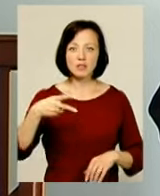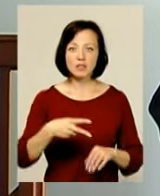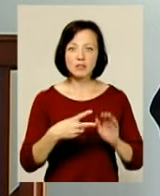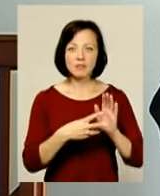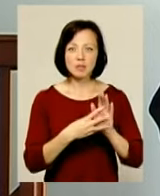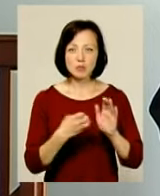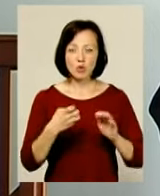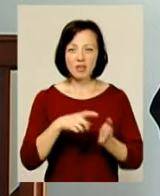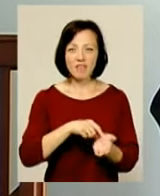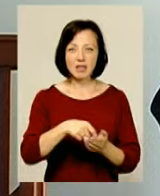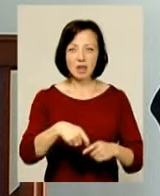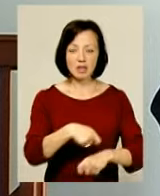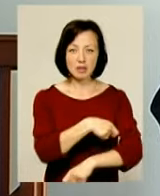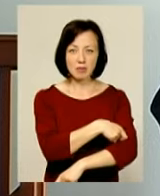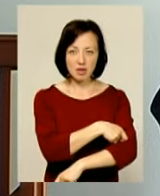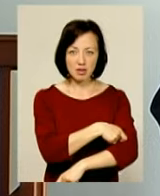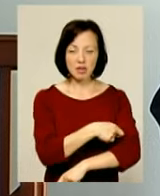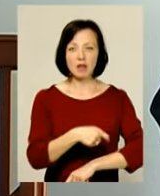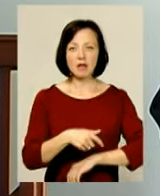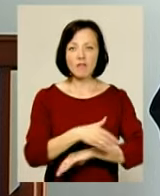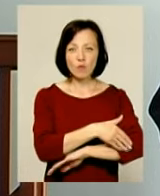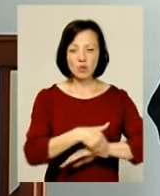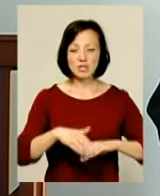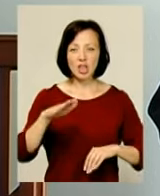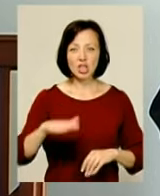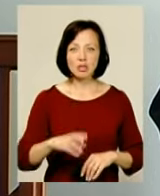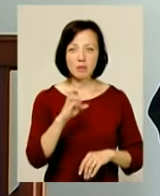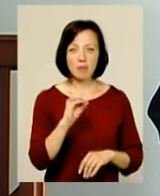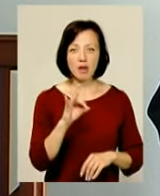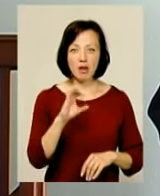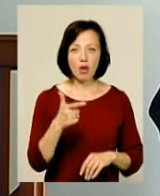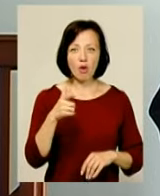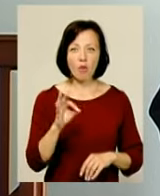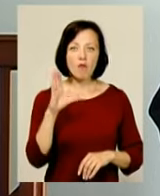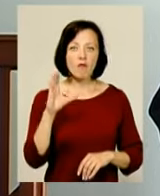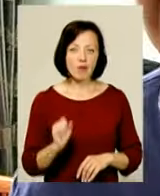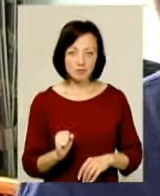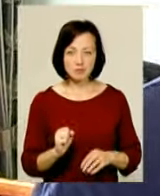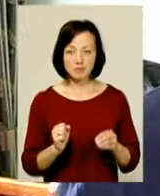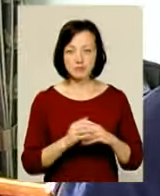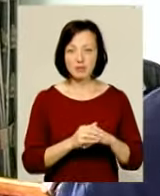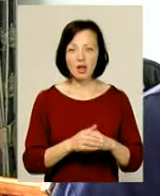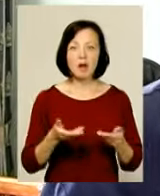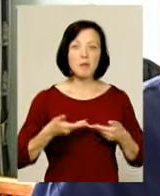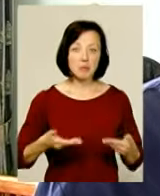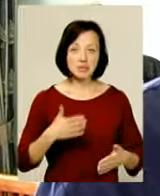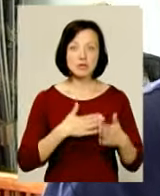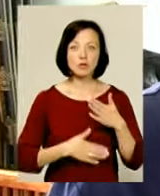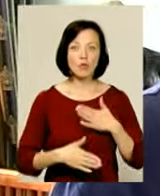метрів, яка знаходиться з адресу міста Хмельницький, вулиця Нижня Берегова, 2-4, в комунальному власності в попередньому стані. Ми задоволені,